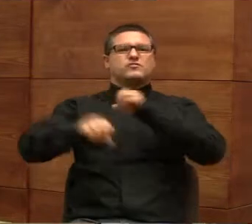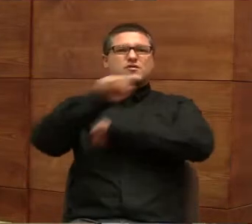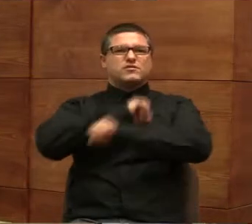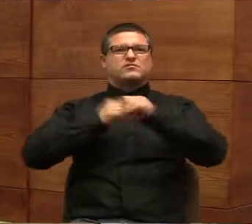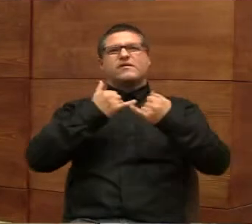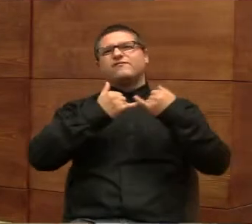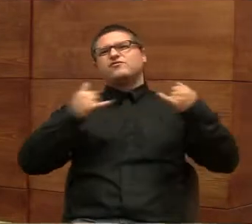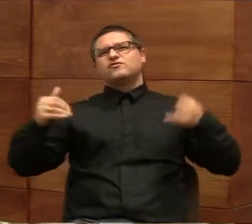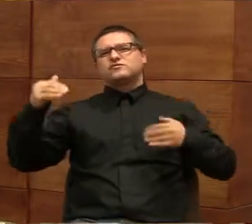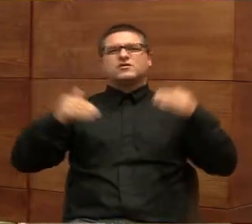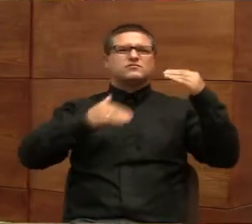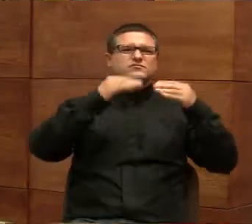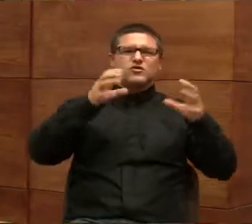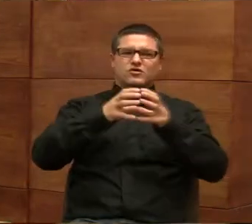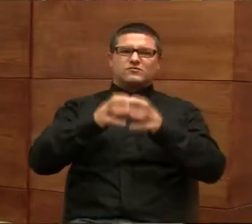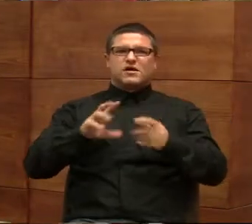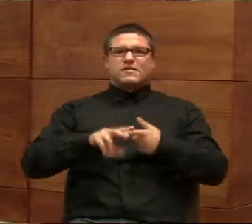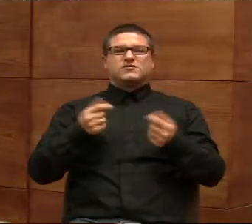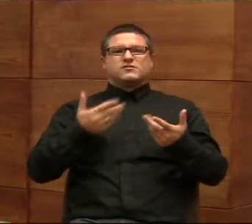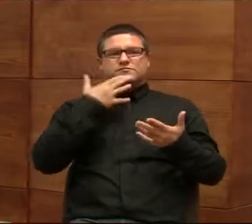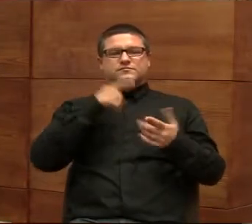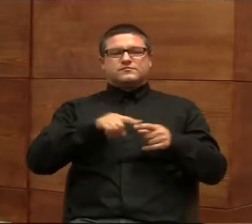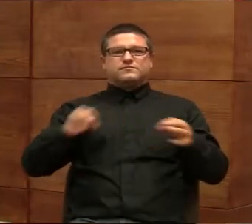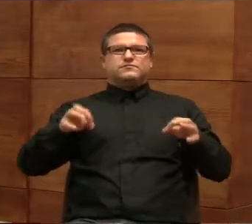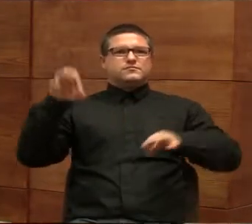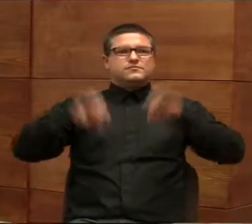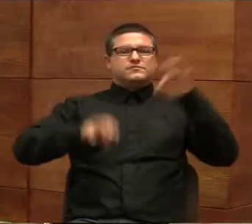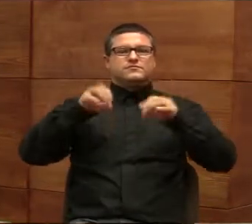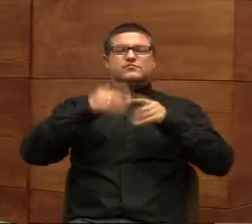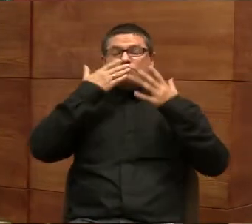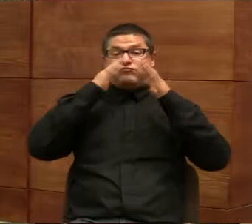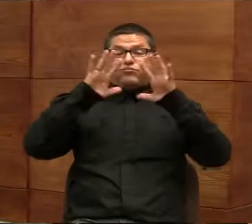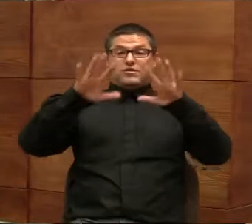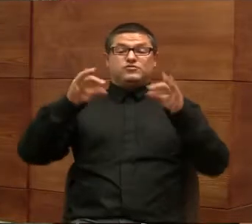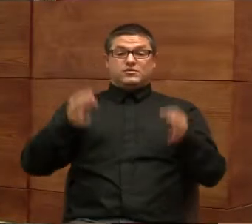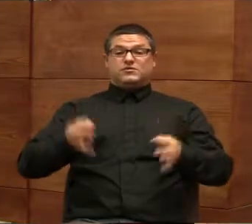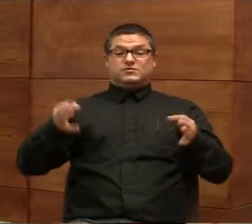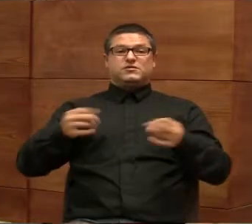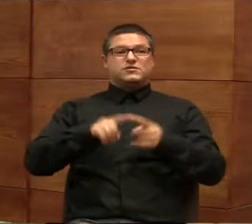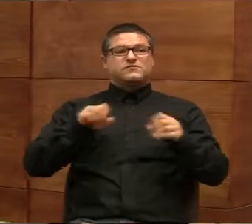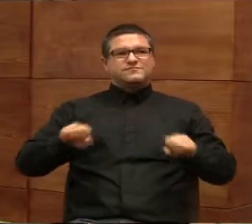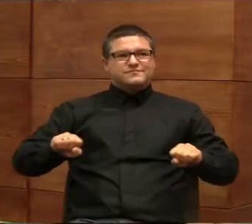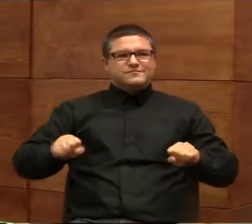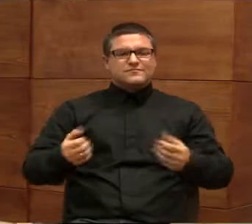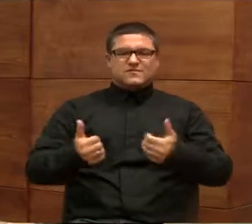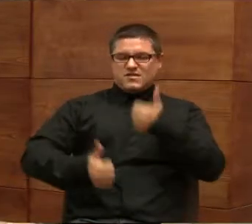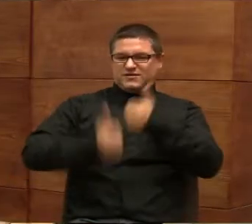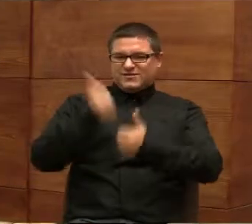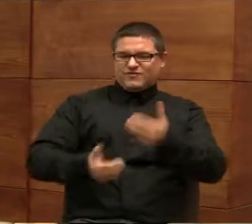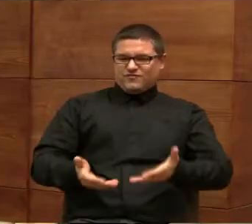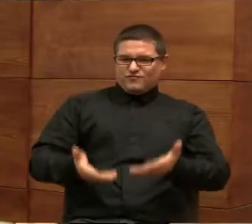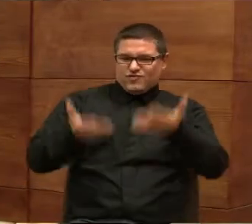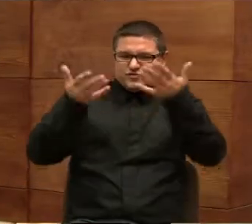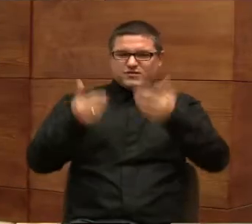i to w różnych dziedzinach. Z takim naciskiem dzisiejsza konferencja tutaj sugeruje aktywizację zawodową.